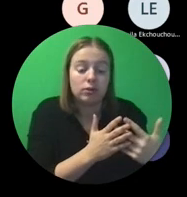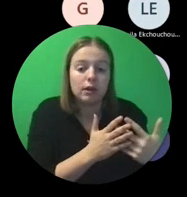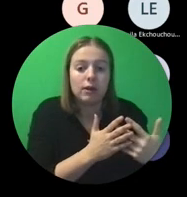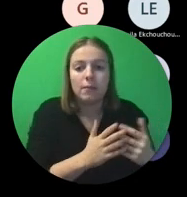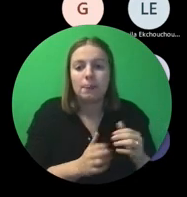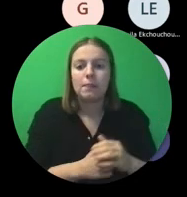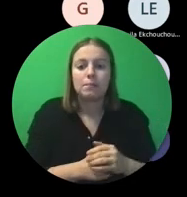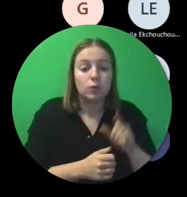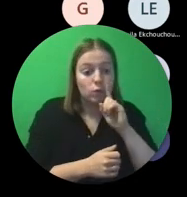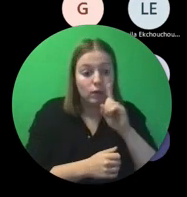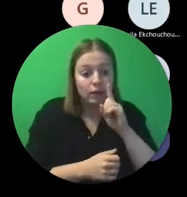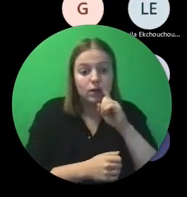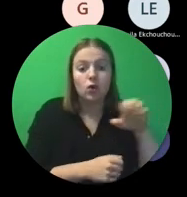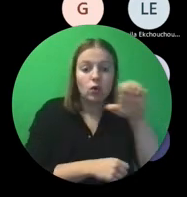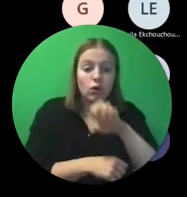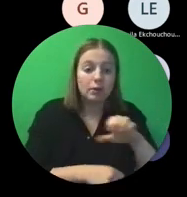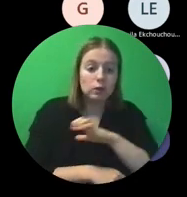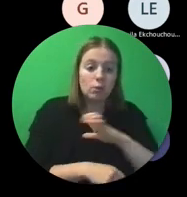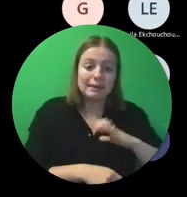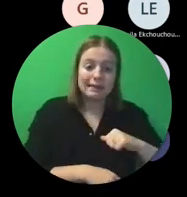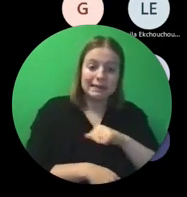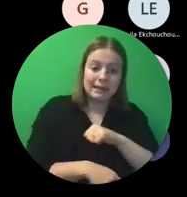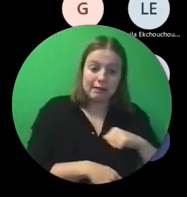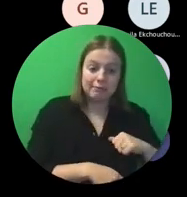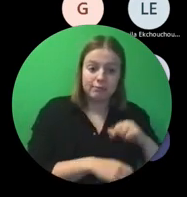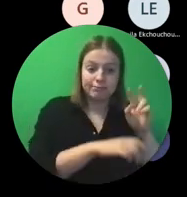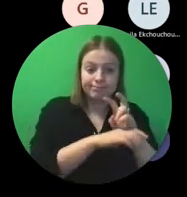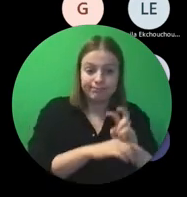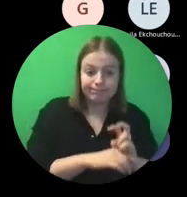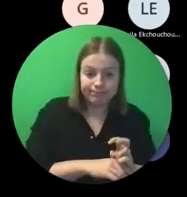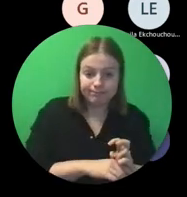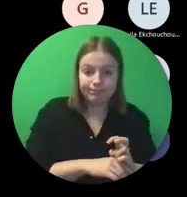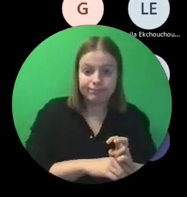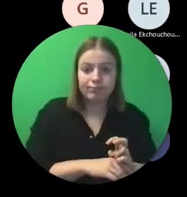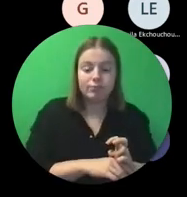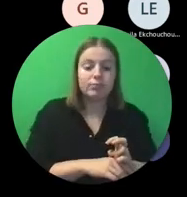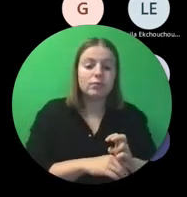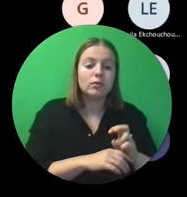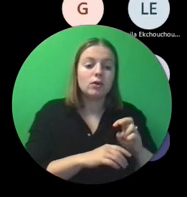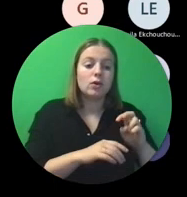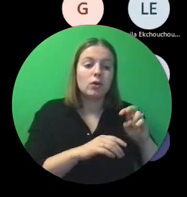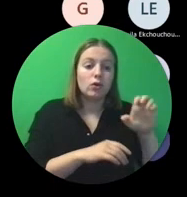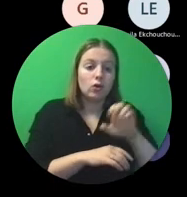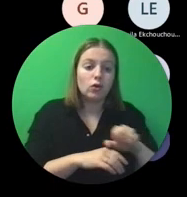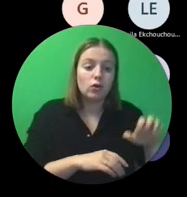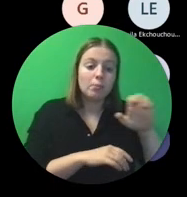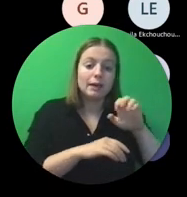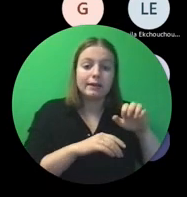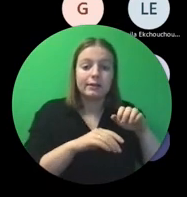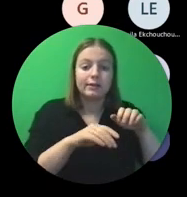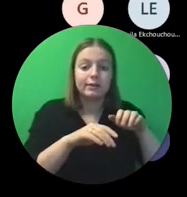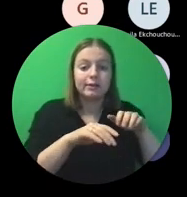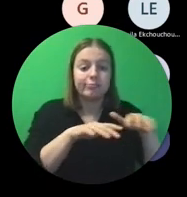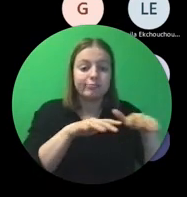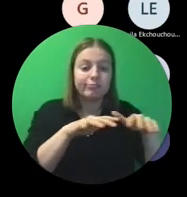Dat zijn dan door de Europese Commissie zelf, het Europees Orgaan voor Vraudebestrijding, Olaf, of de